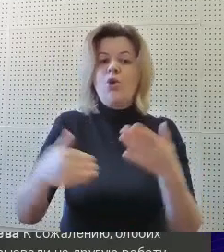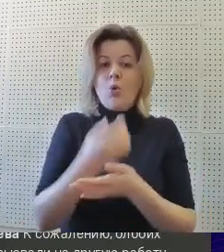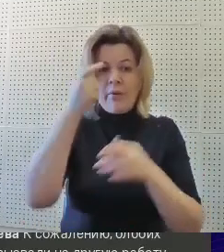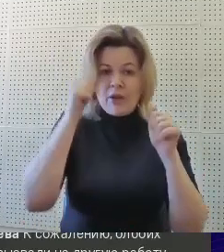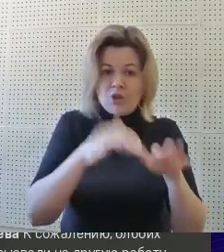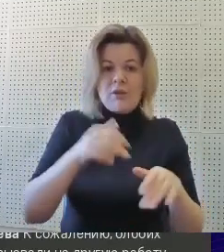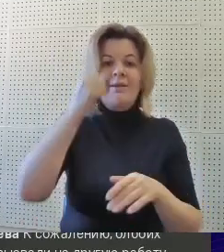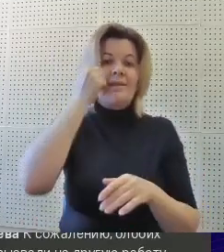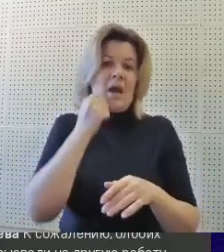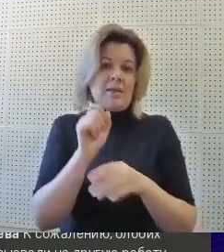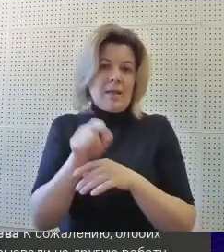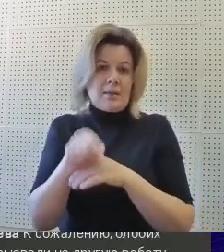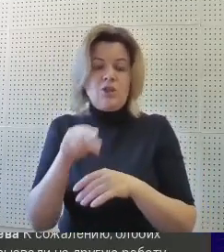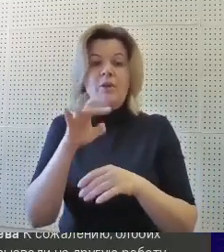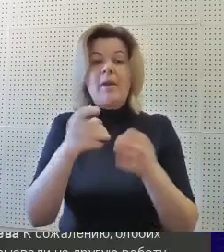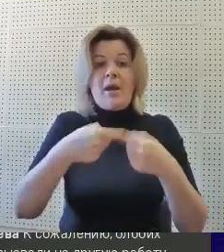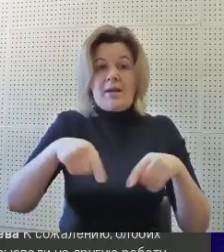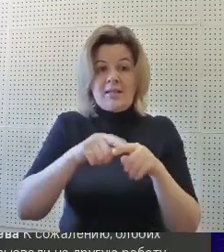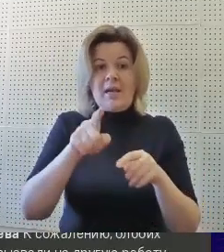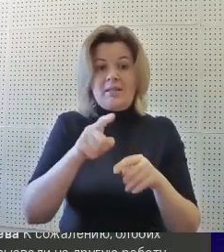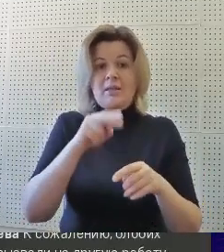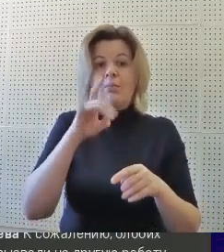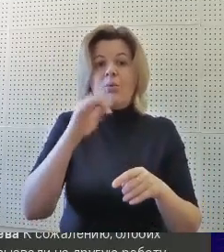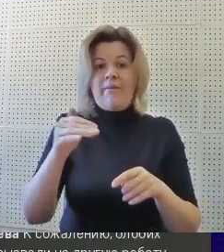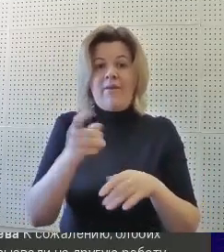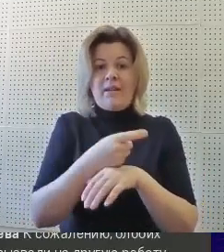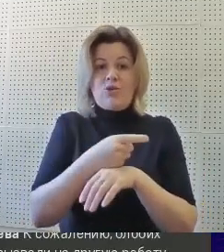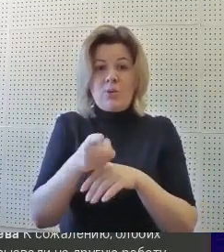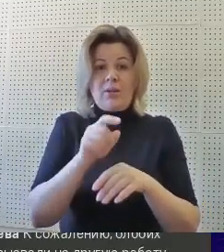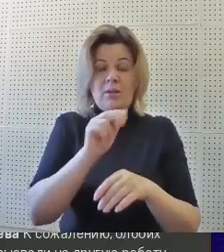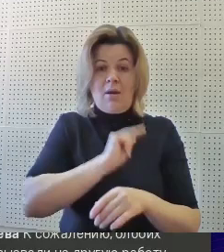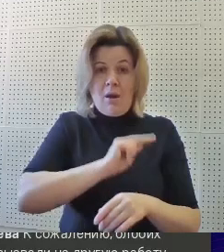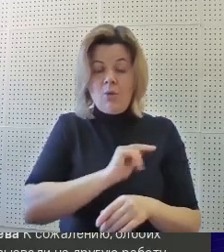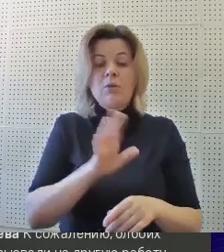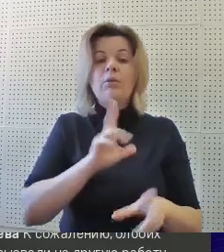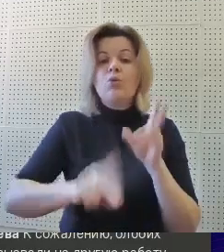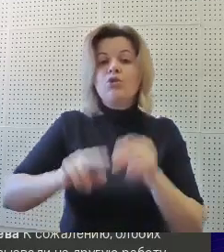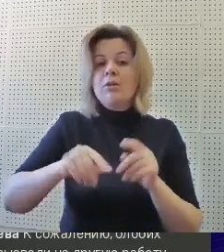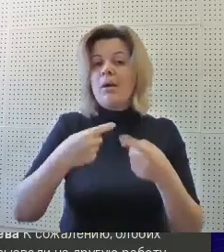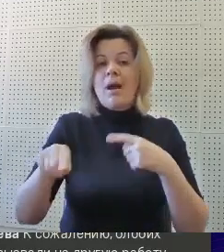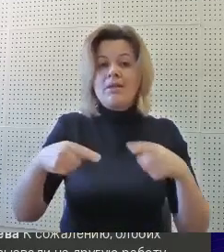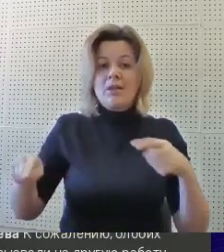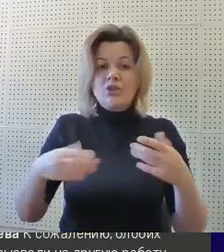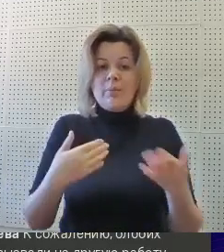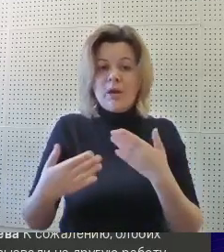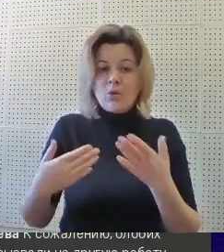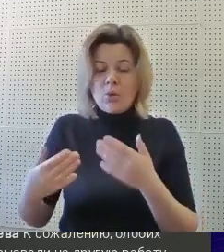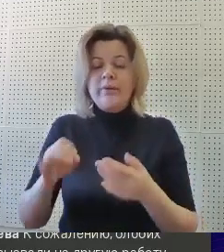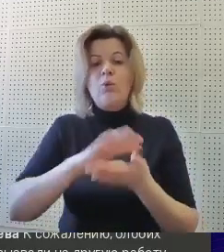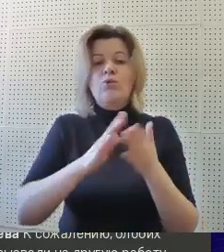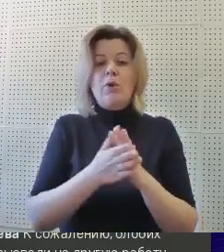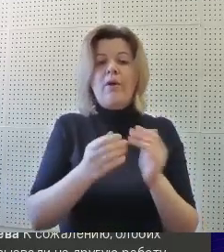Новое решение старой задачи». При организации профориентационной работы были учтены различия подходов и